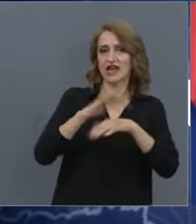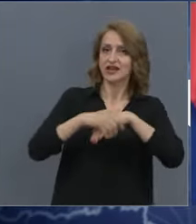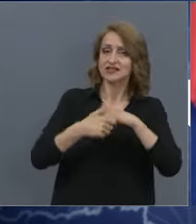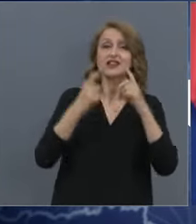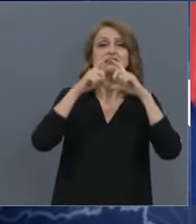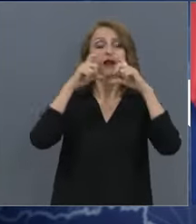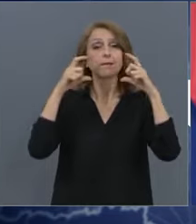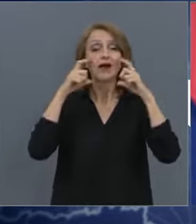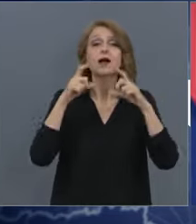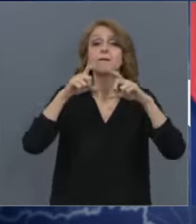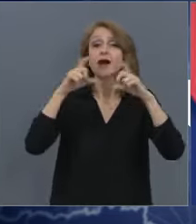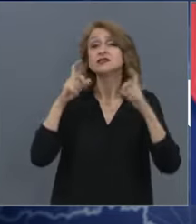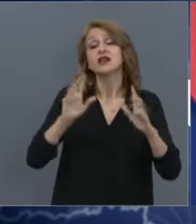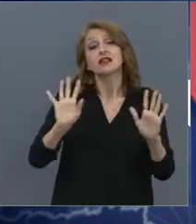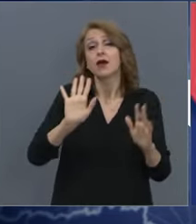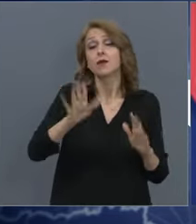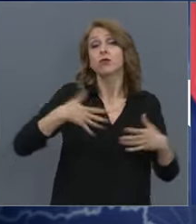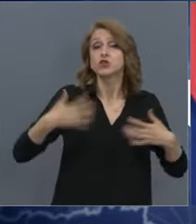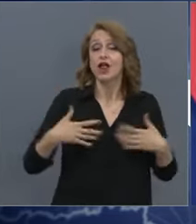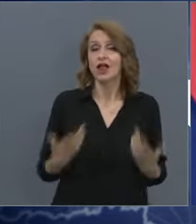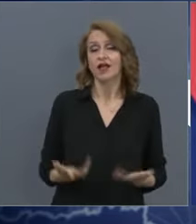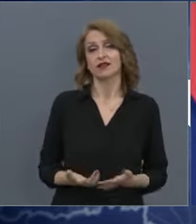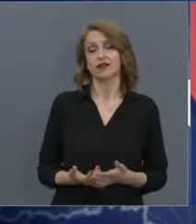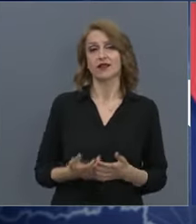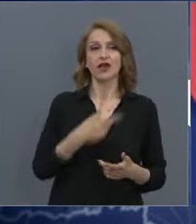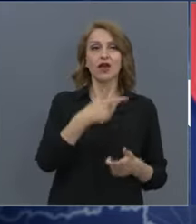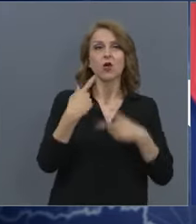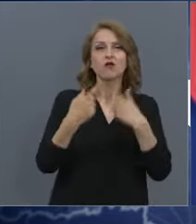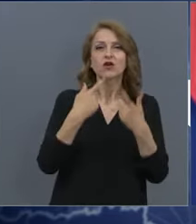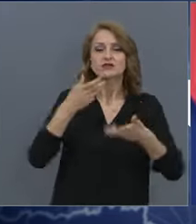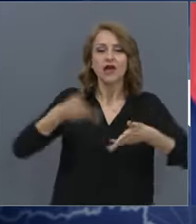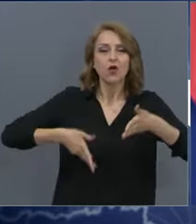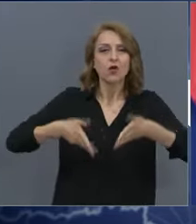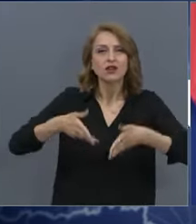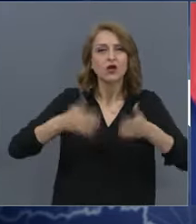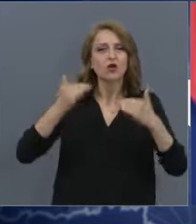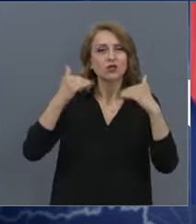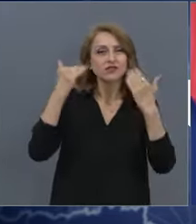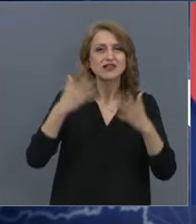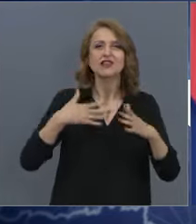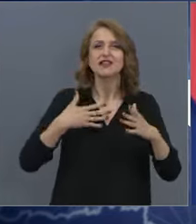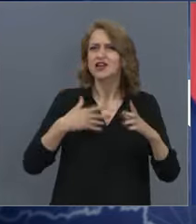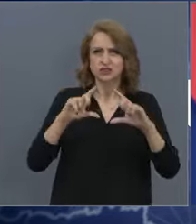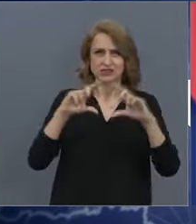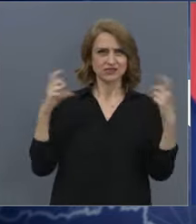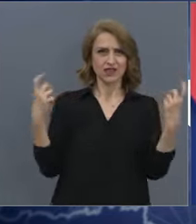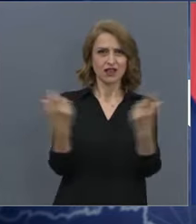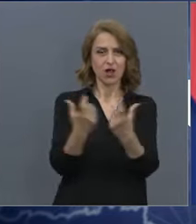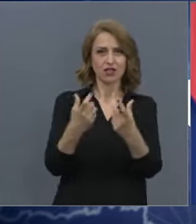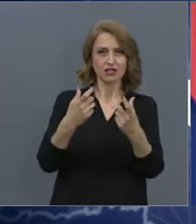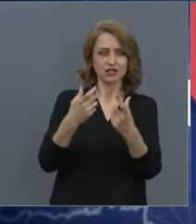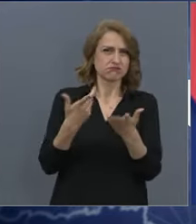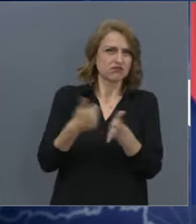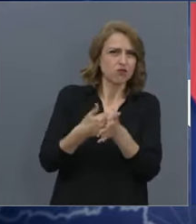И за маските пожелания. За ограничения капацитет на стадионите, за кари коридора от възрастни... нашите стадиони много рядко се пълнат в пълния им